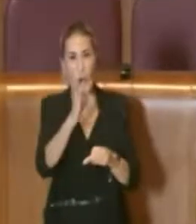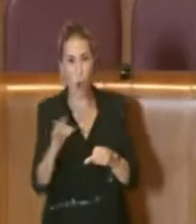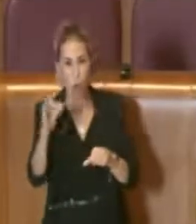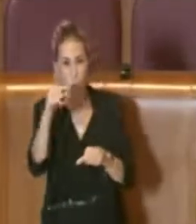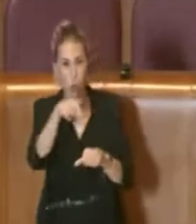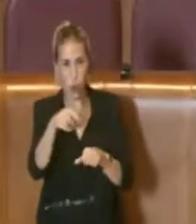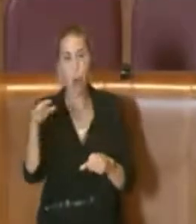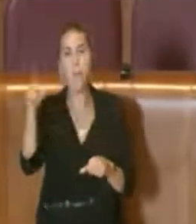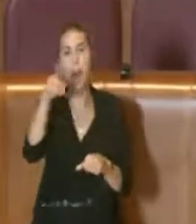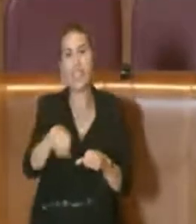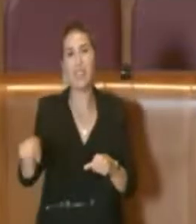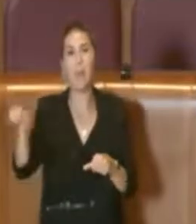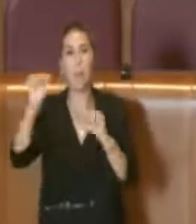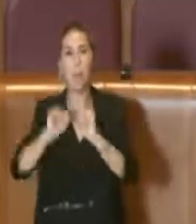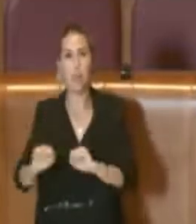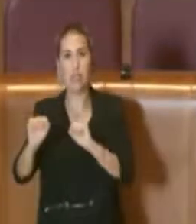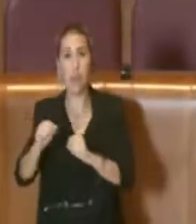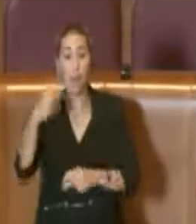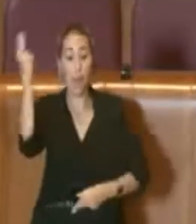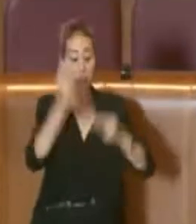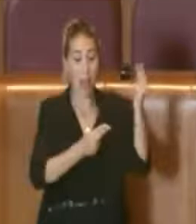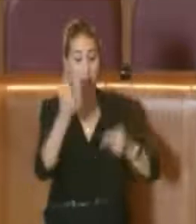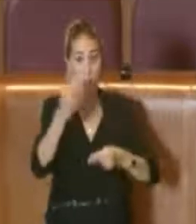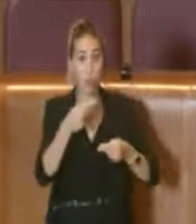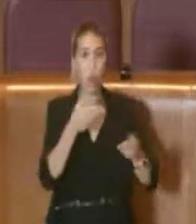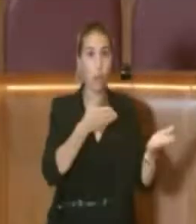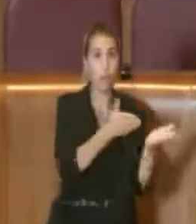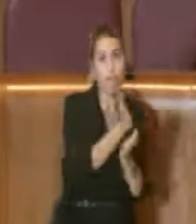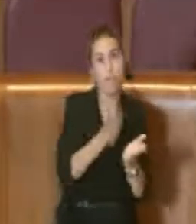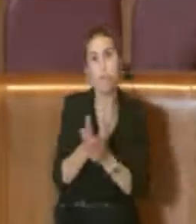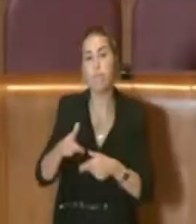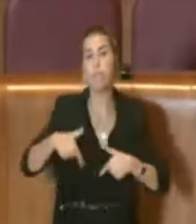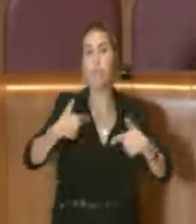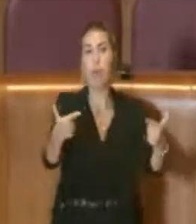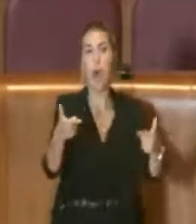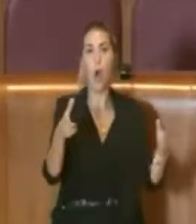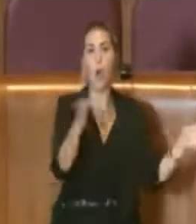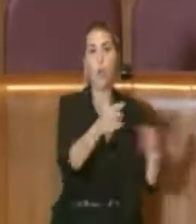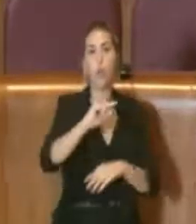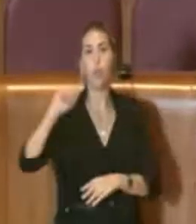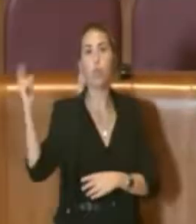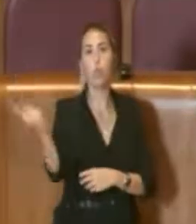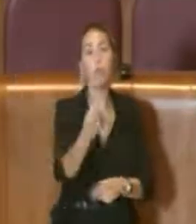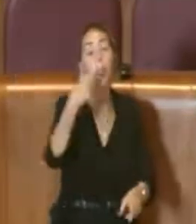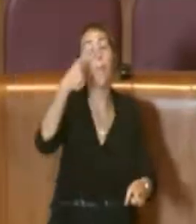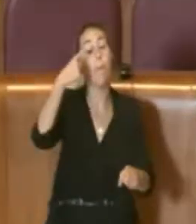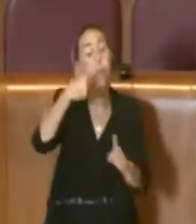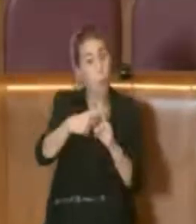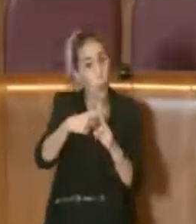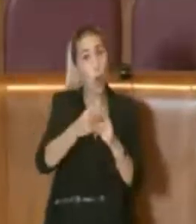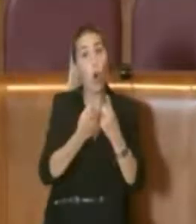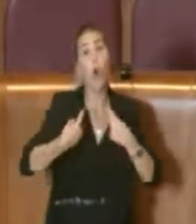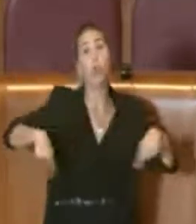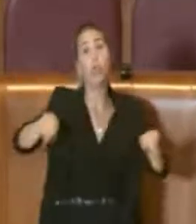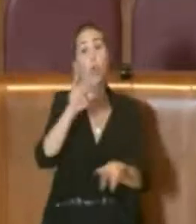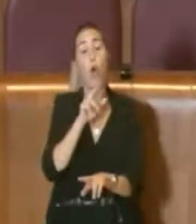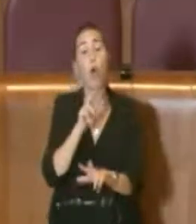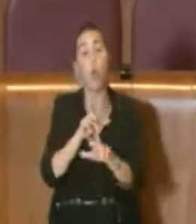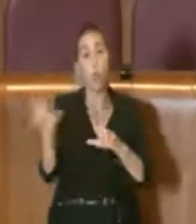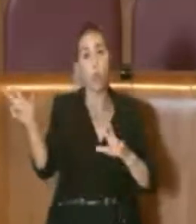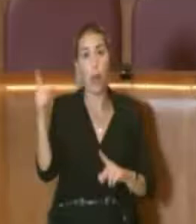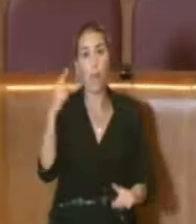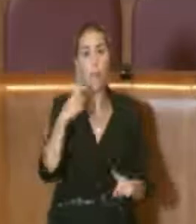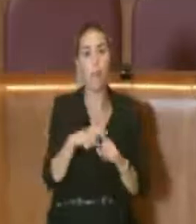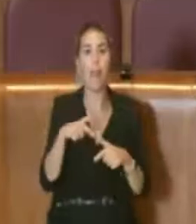delibera di debito fuori bilancio va passata nelle relative commissioni e in Consiglio Comunale, per onorare appunto questi debiti.